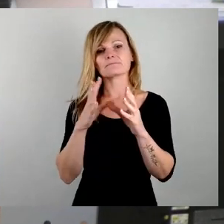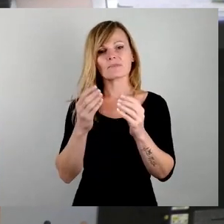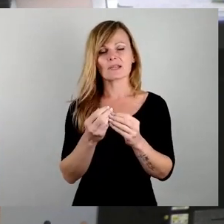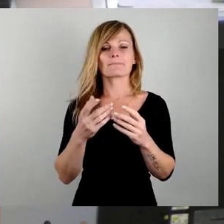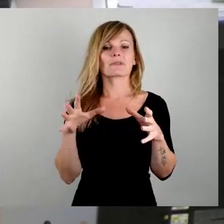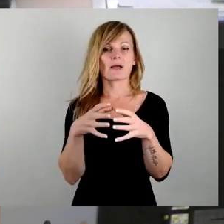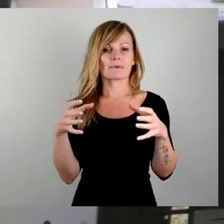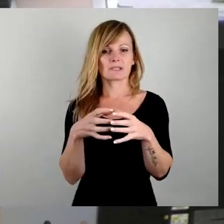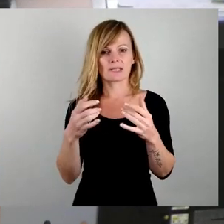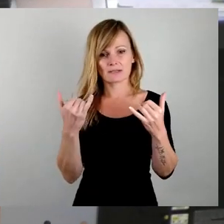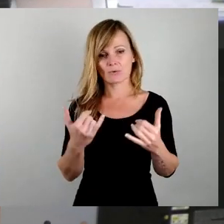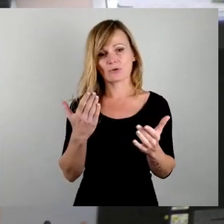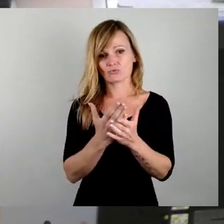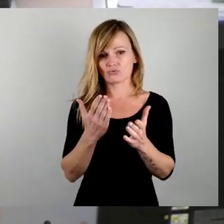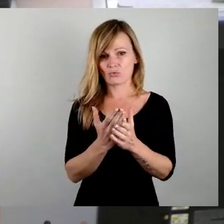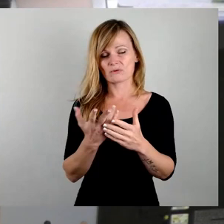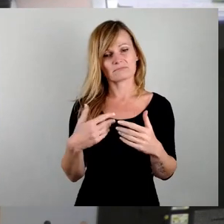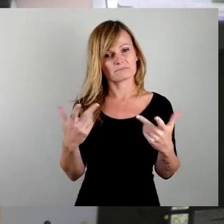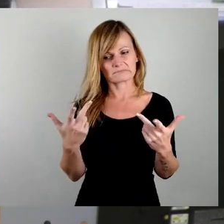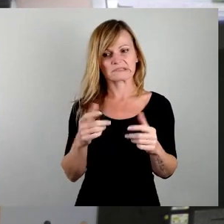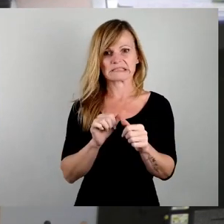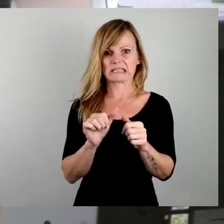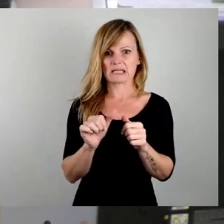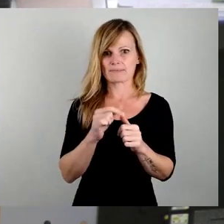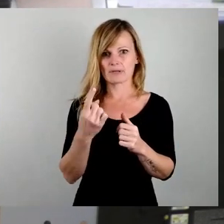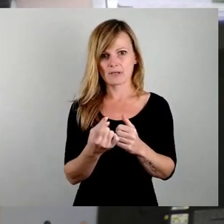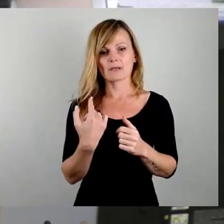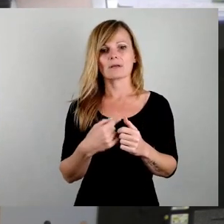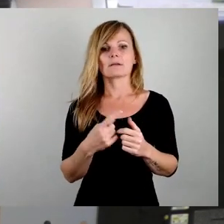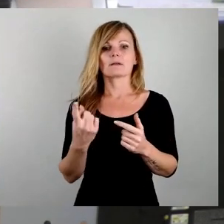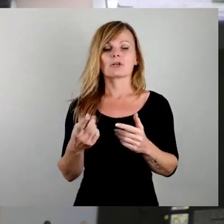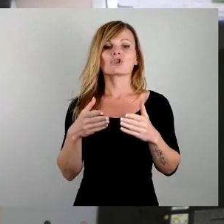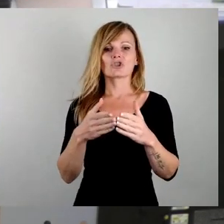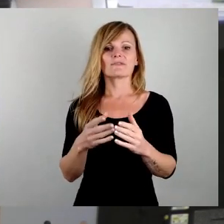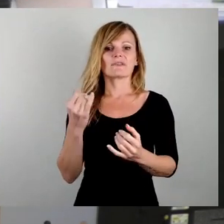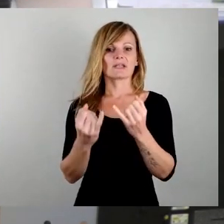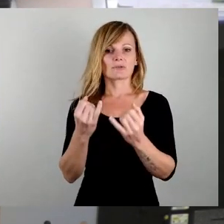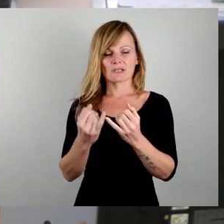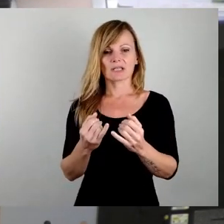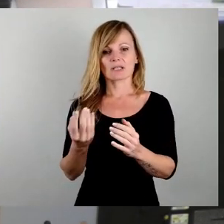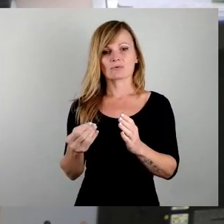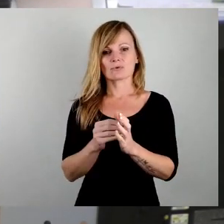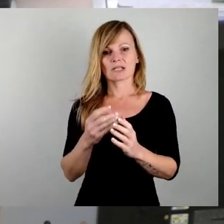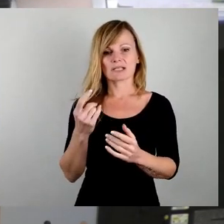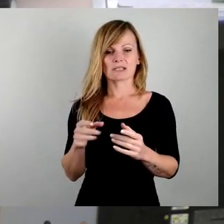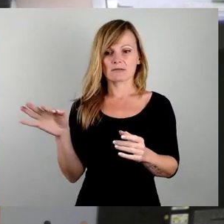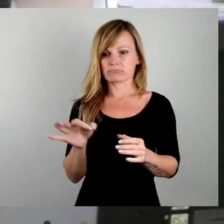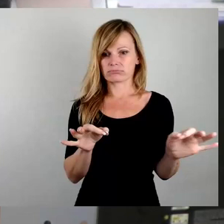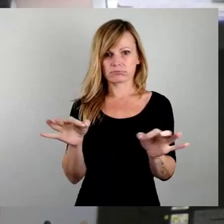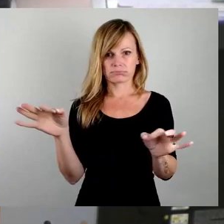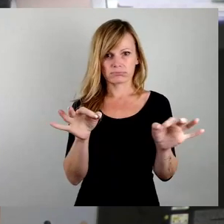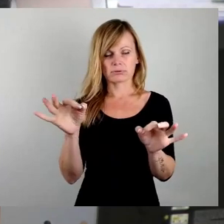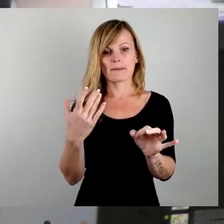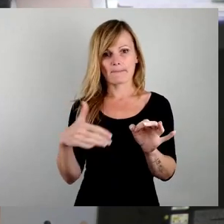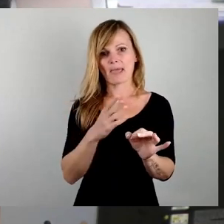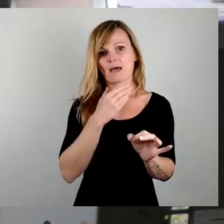an den Grenzen. Und letztlich durch die zusätzlichen Ansiedlungen der Chip-Industrie ist mit einem deutlich erhöhten weiteren Bedarf zu rechnen. Ziel